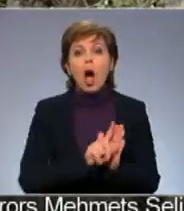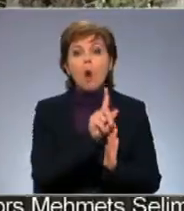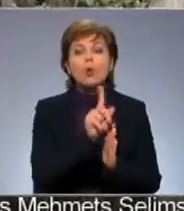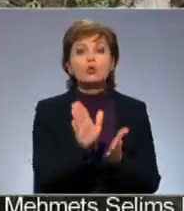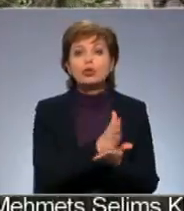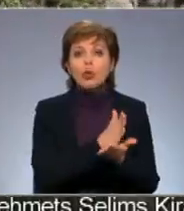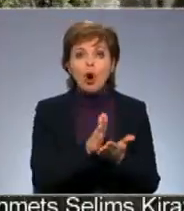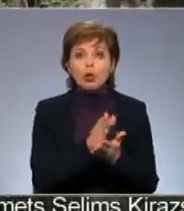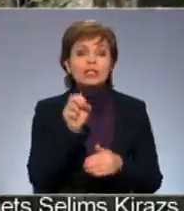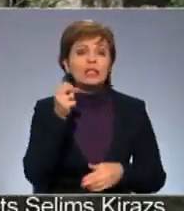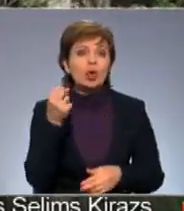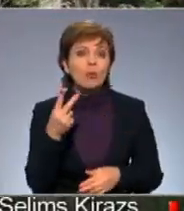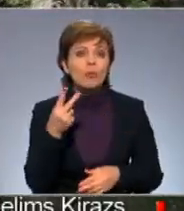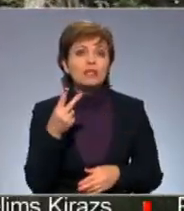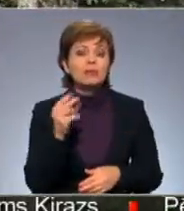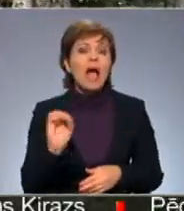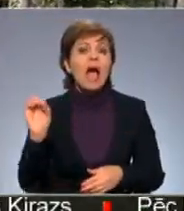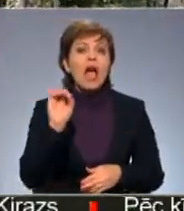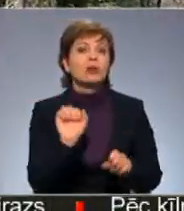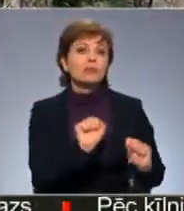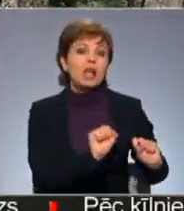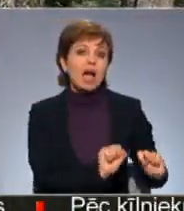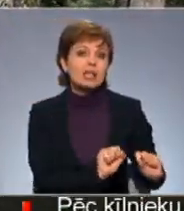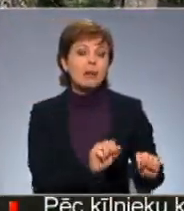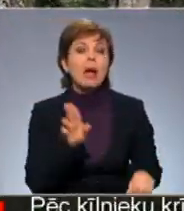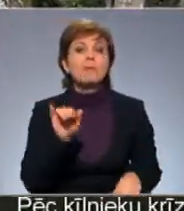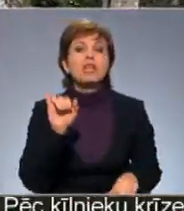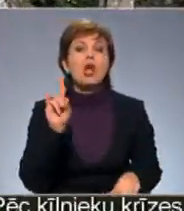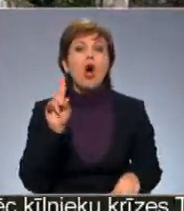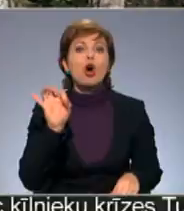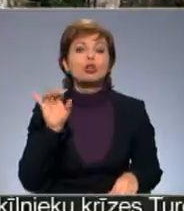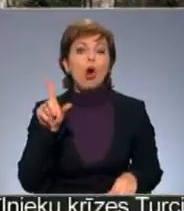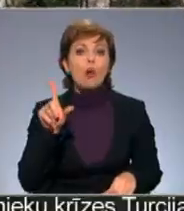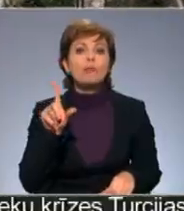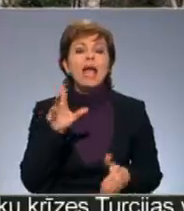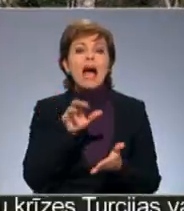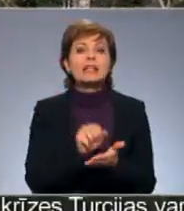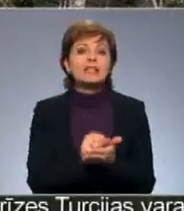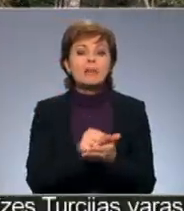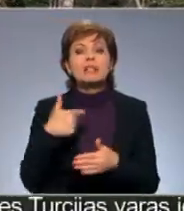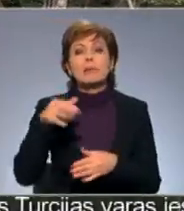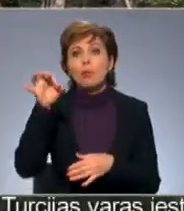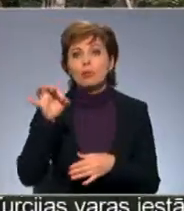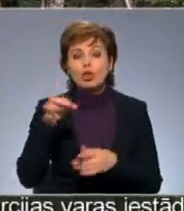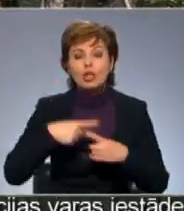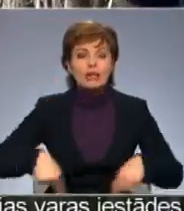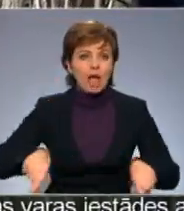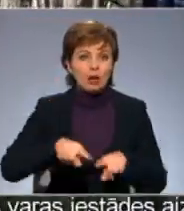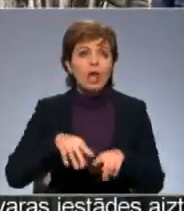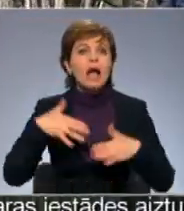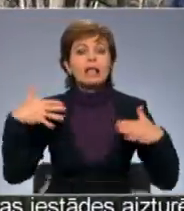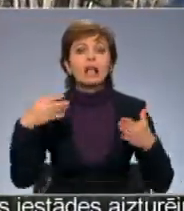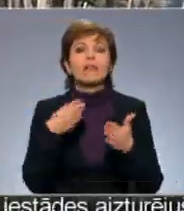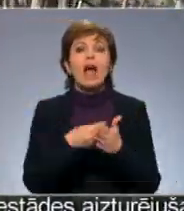un 12 Eiropā aizsargājumie biotopi, kas aizņem 80% teritorijas. Taču lielākā vērtība